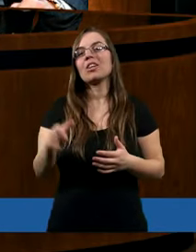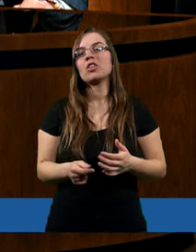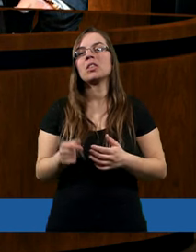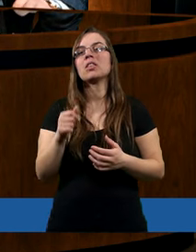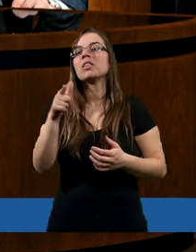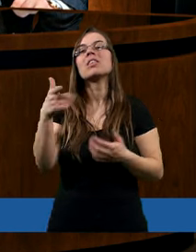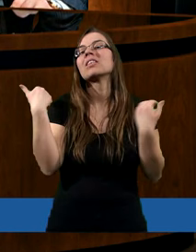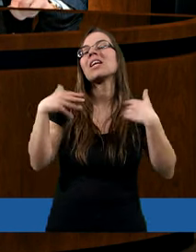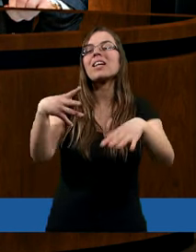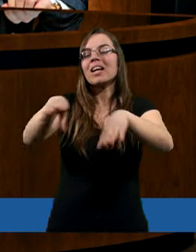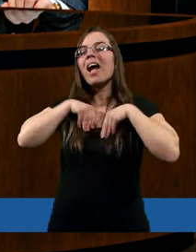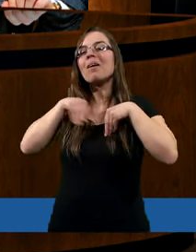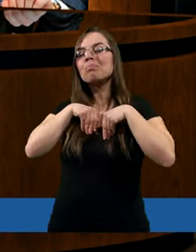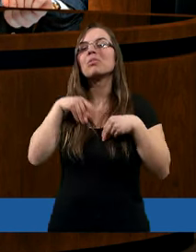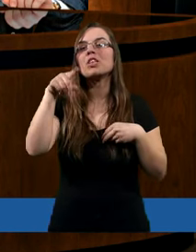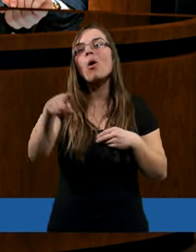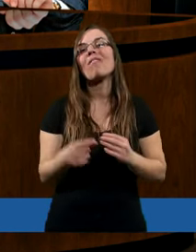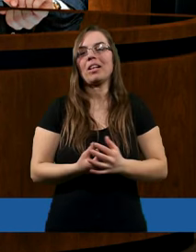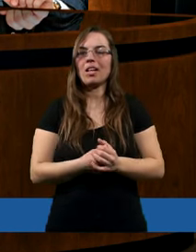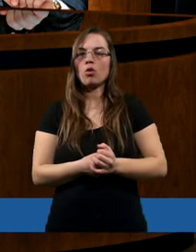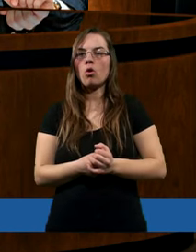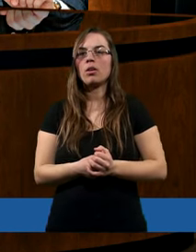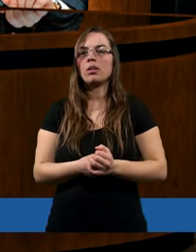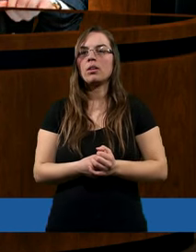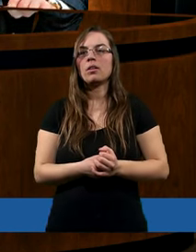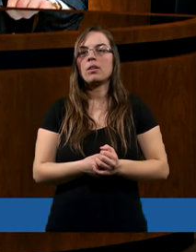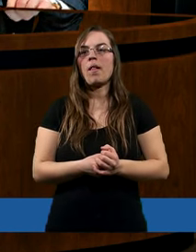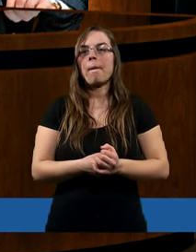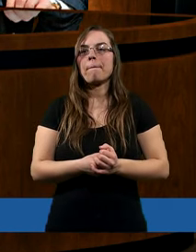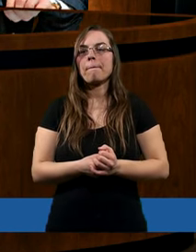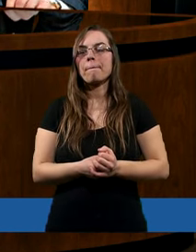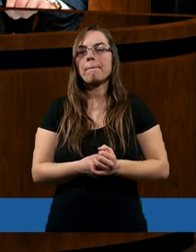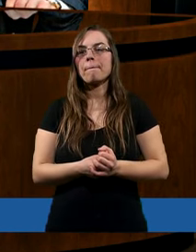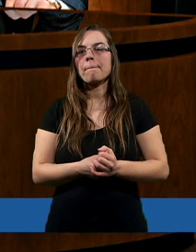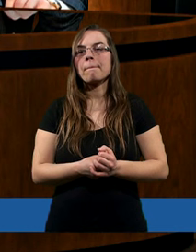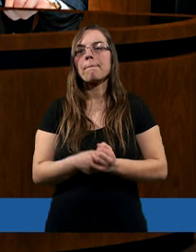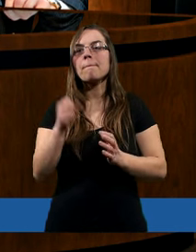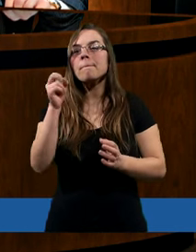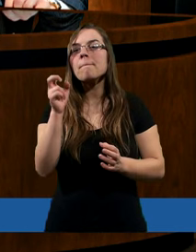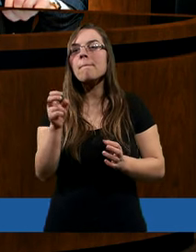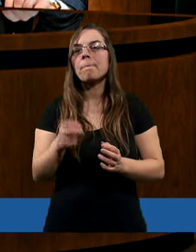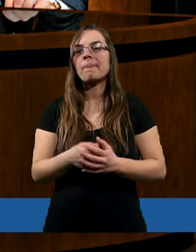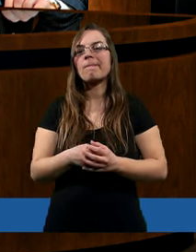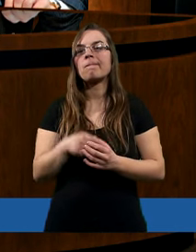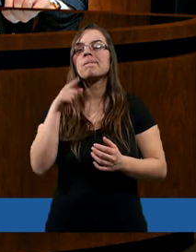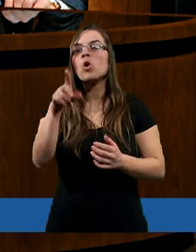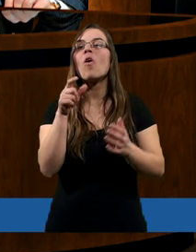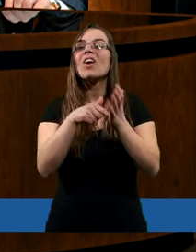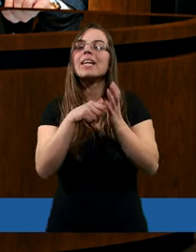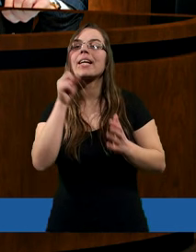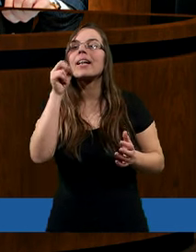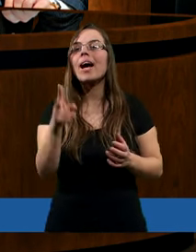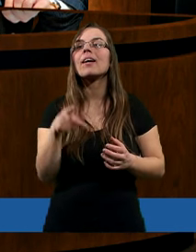mówili nie, bo to nie jest mój plan. Tak. Tak. Nie? I to ja to widzę jako taką